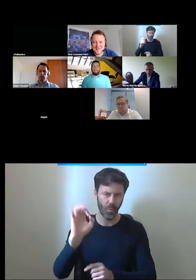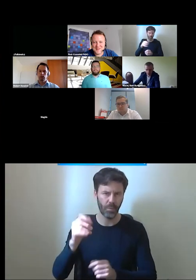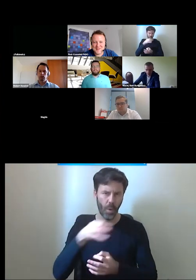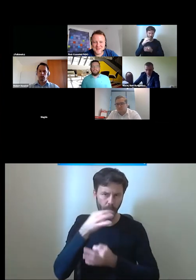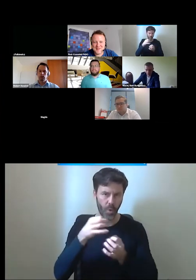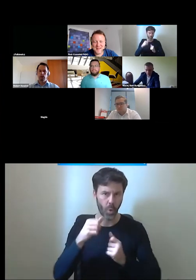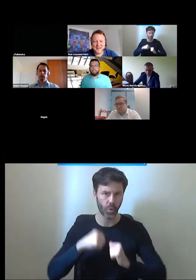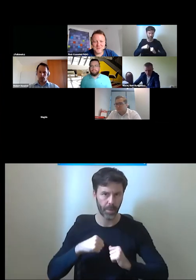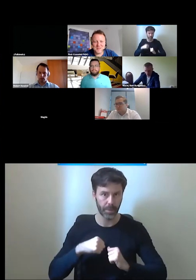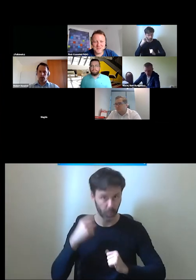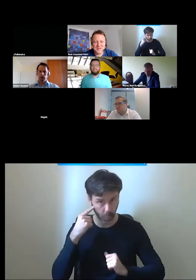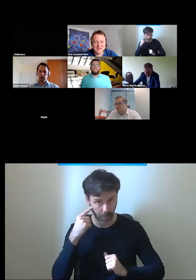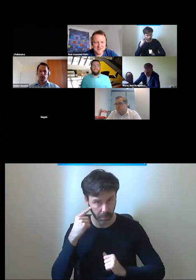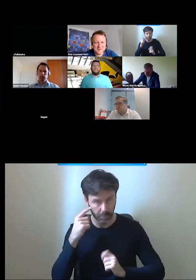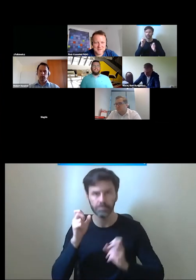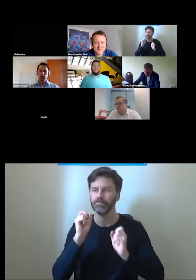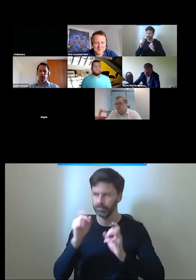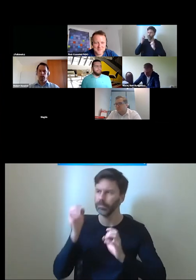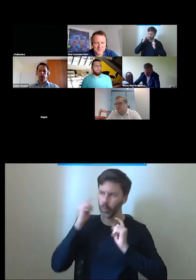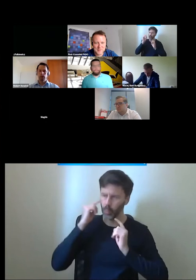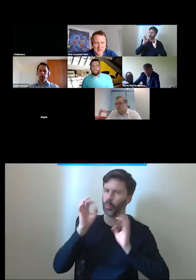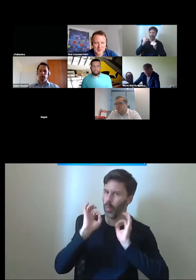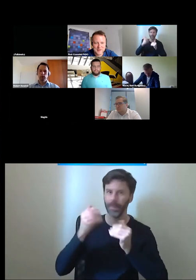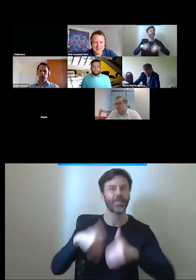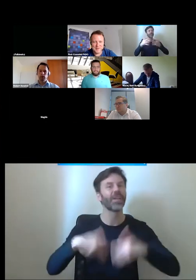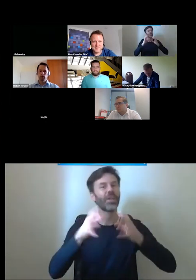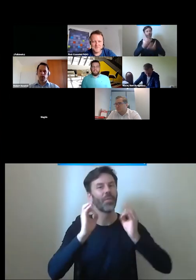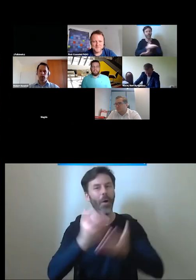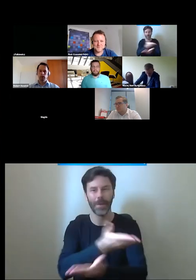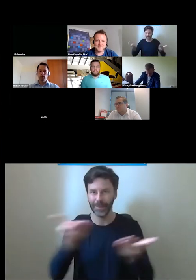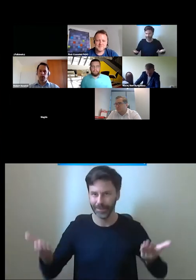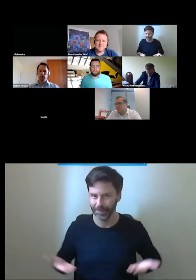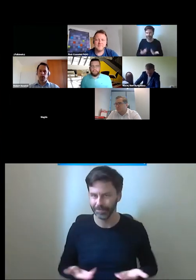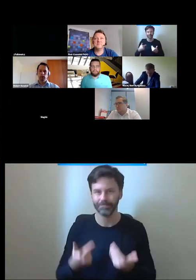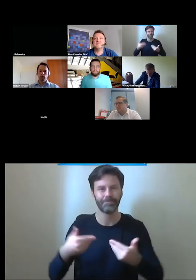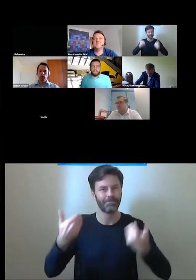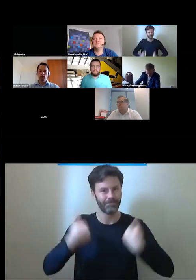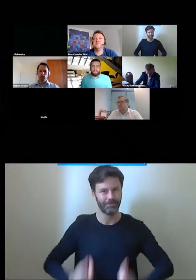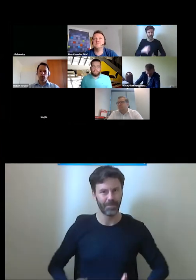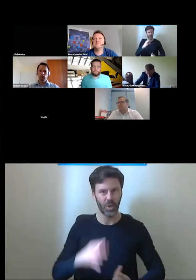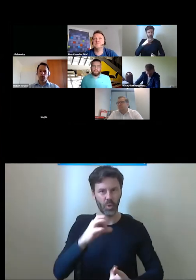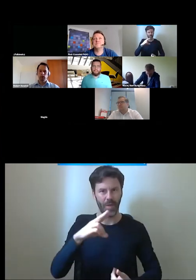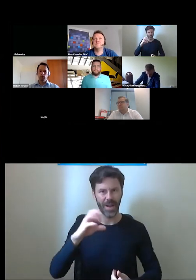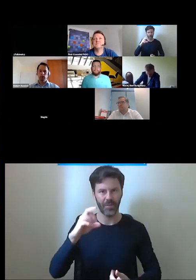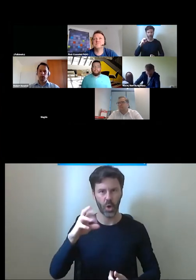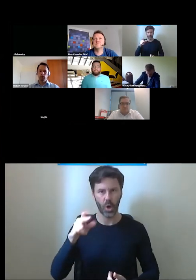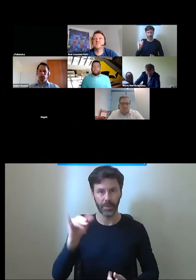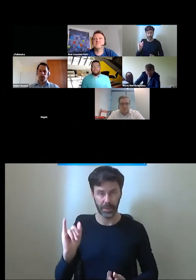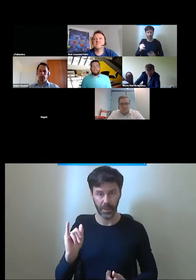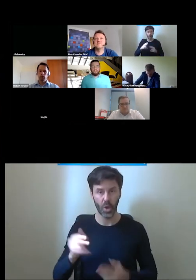Czy mnie słychać? Tak, słychać Cię. Dzień dobry, witam wszystkich serdecznie. Sławek Pszorkowski, Fundacja Polska Bez Barier.